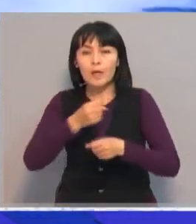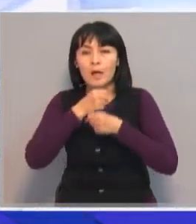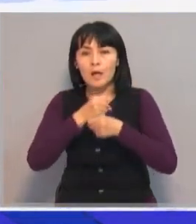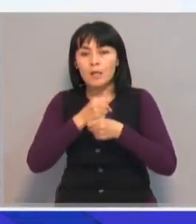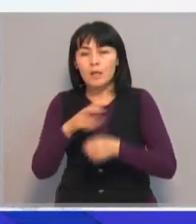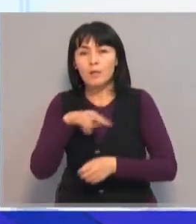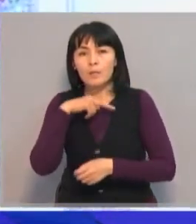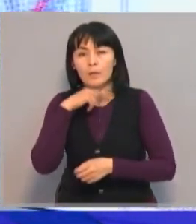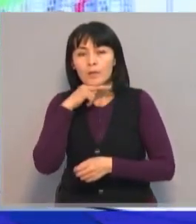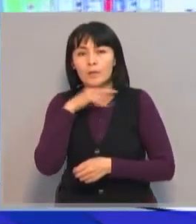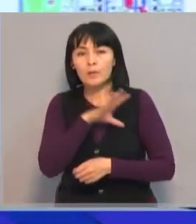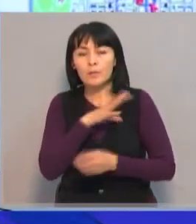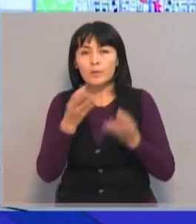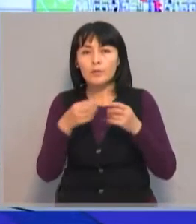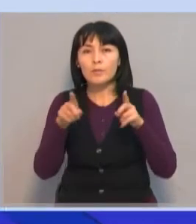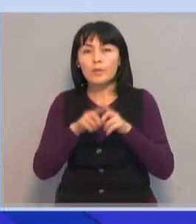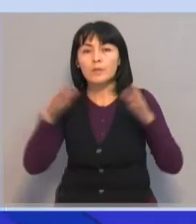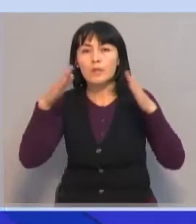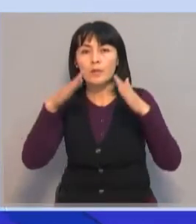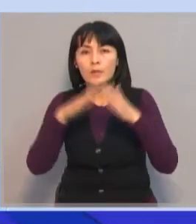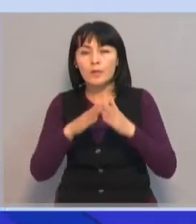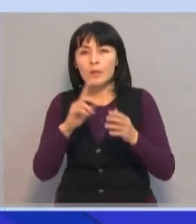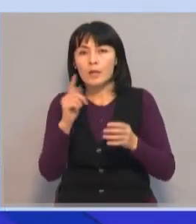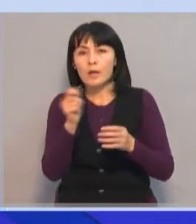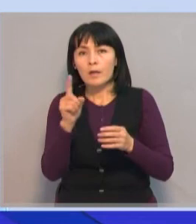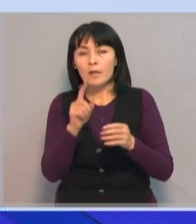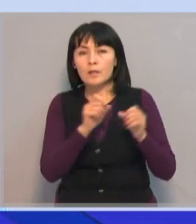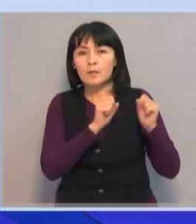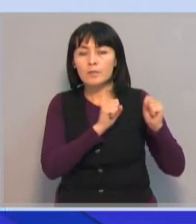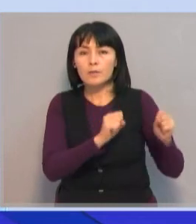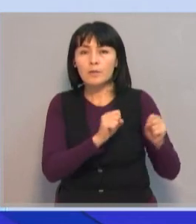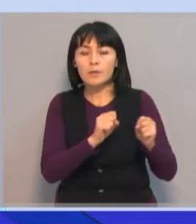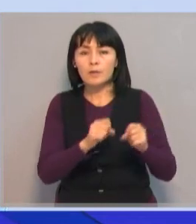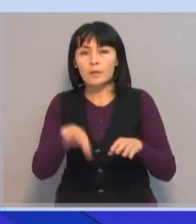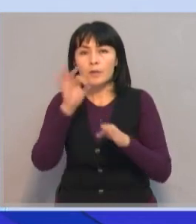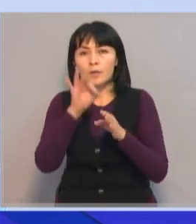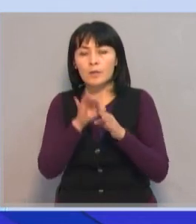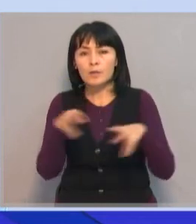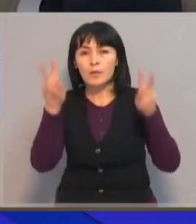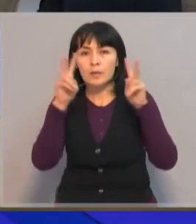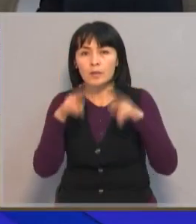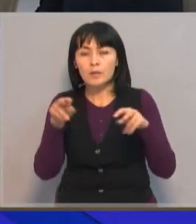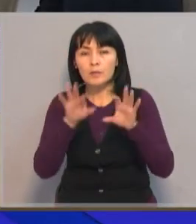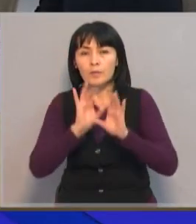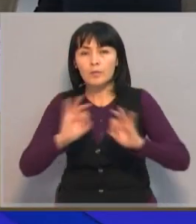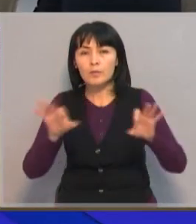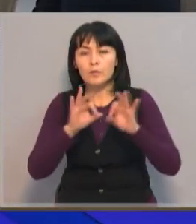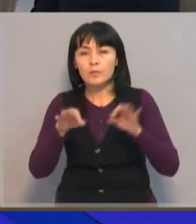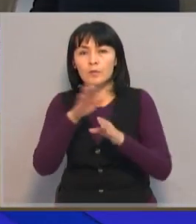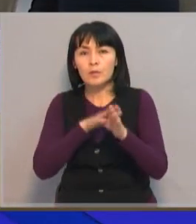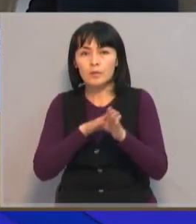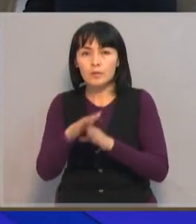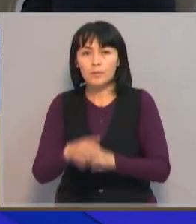бақлауға алматын болды. Сонымен бірге тұрғын үйлердегі ғаз қауіпсіздігін сақтау мақсатында тексеру мен түсіндіру жұмыстары да